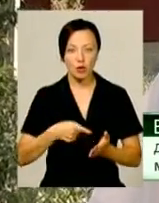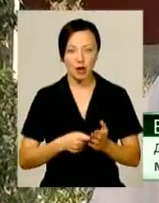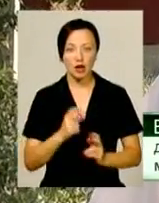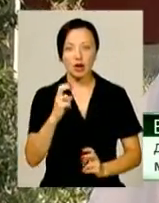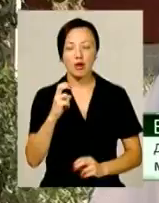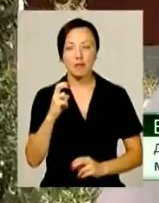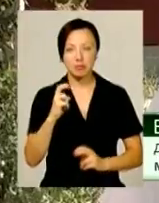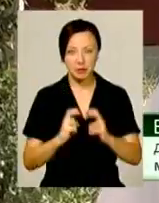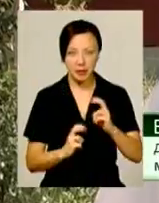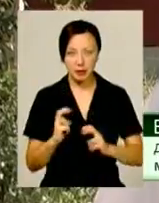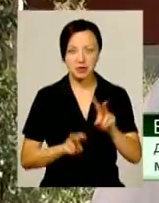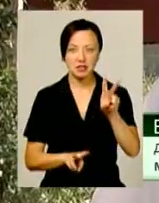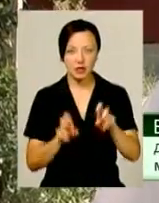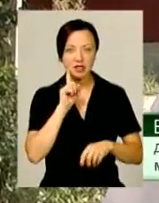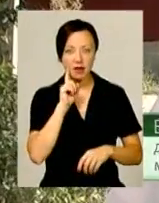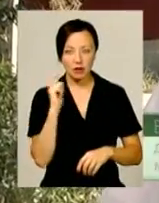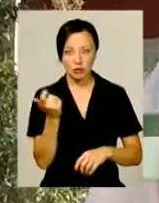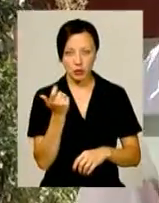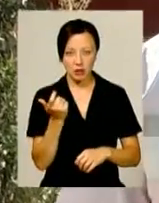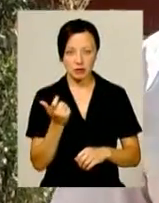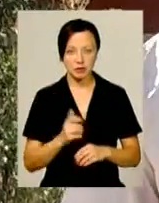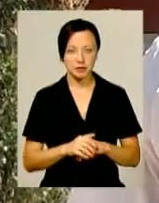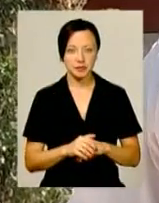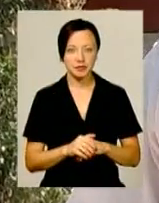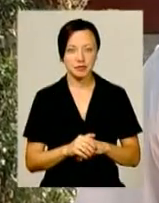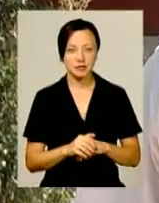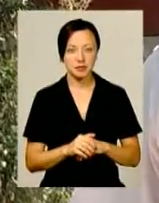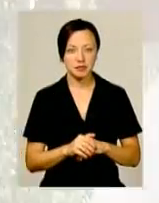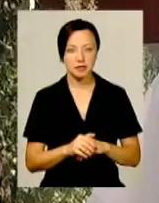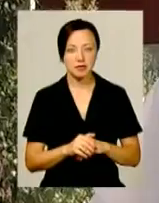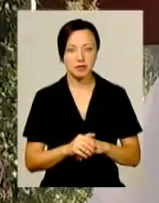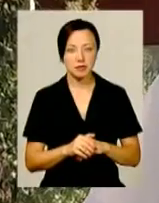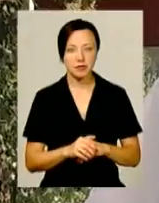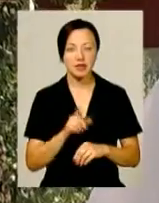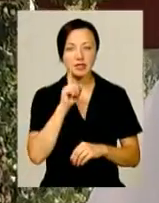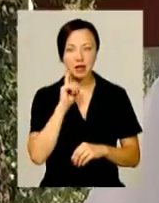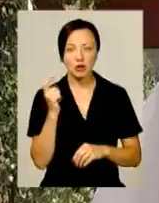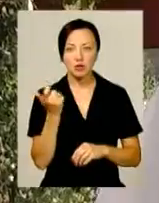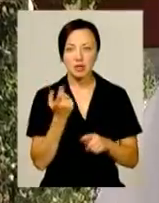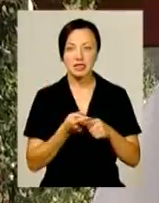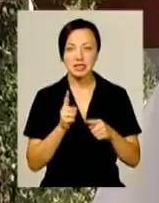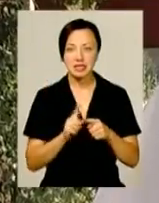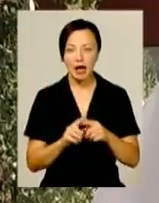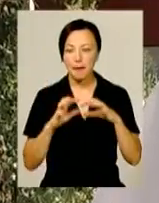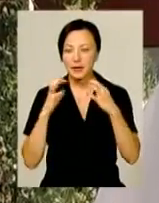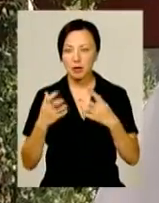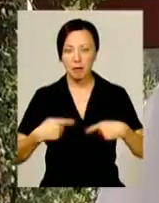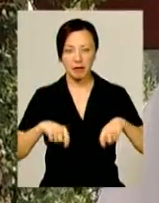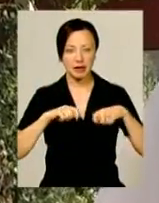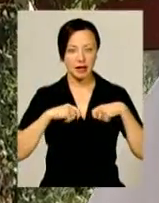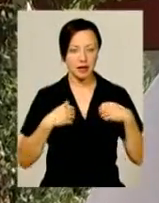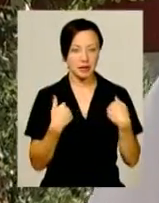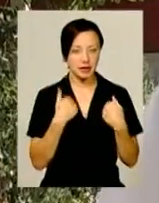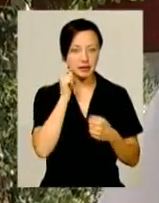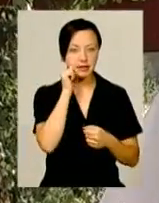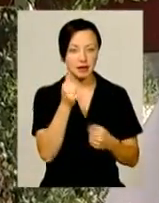зелене господарство, цей притулок придає мені. Завтра,